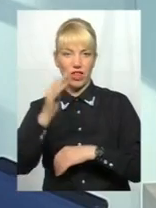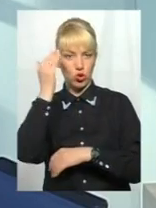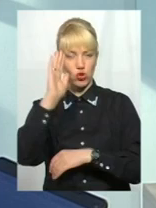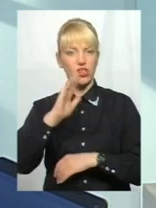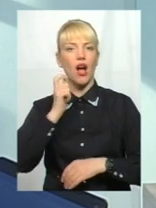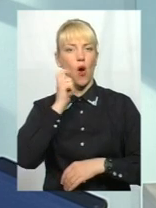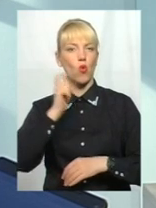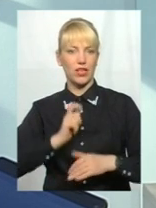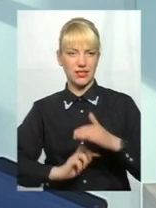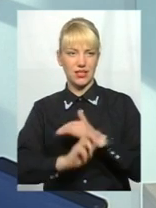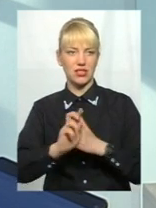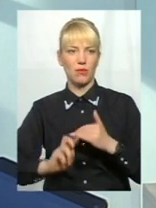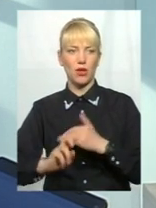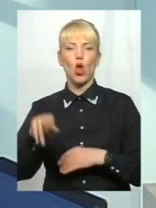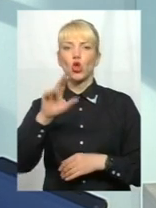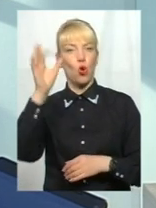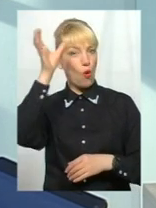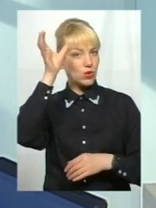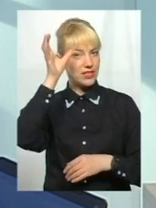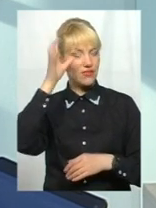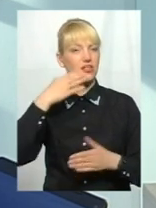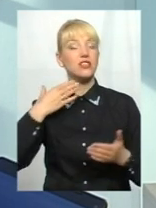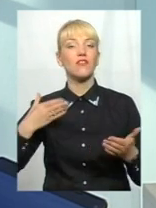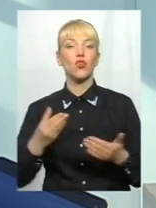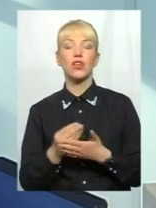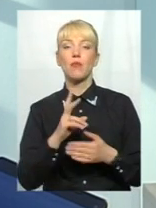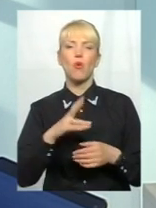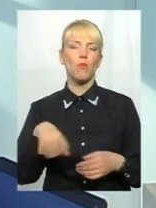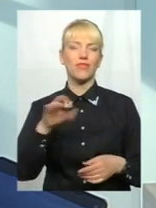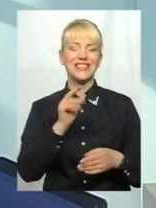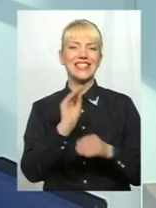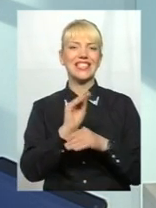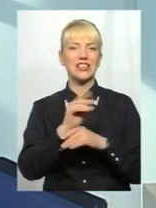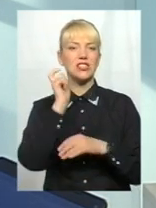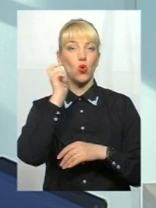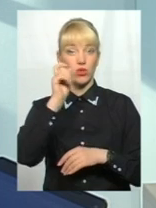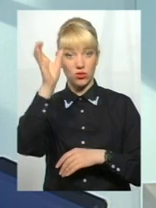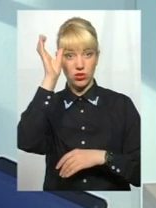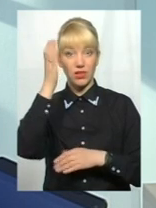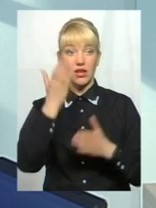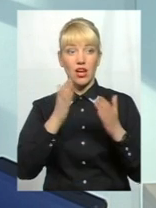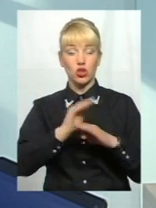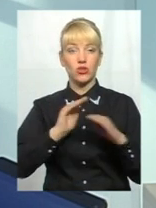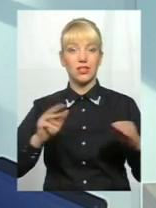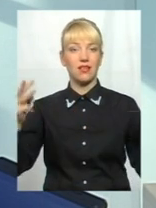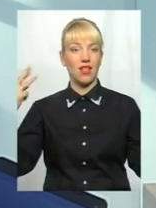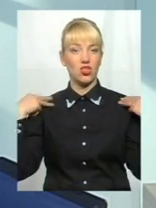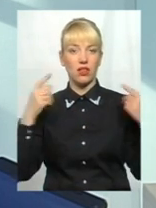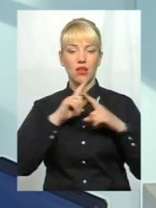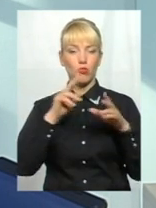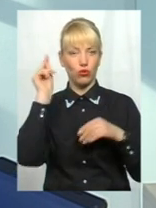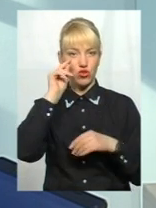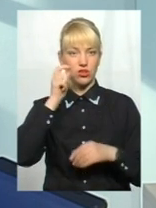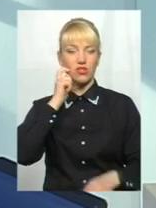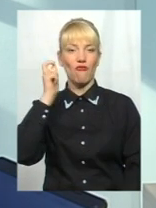умовно кажучи, я знаю, до освіти своєї, бо при всій критиці української освіти, якщо діти, начальників не будуть честі України,